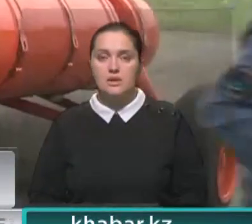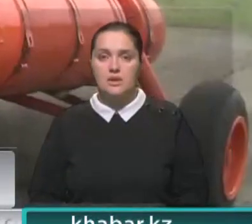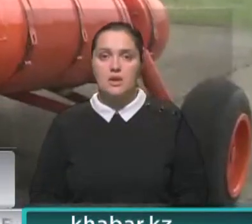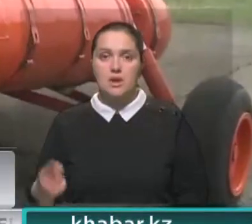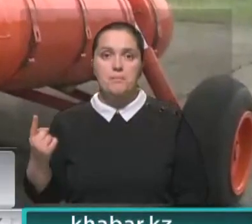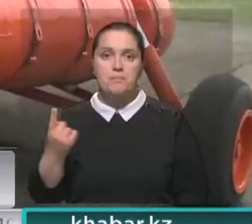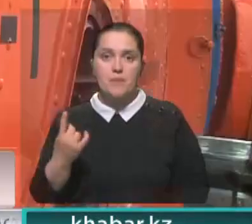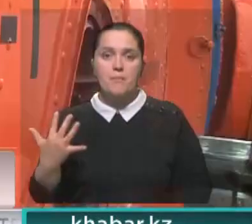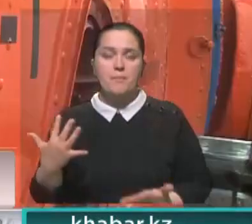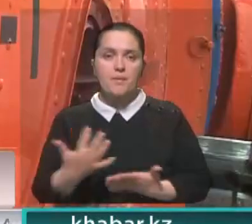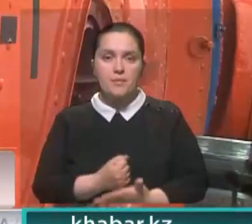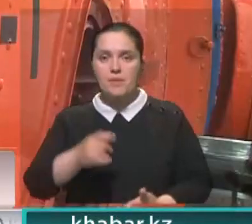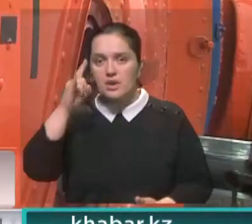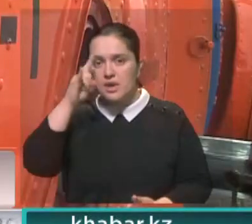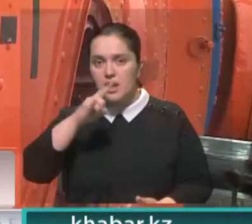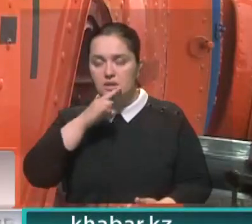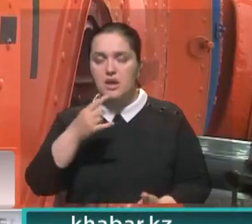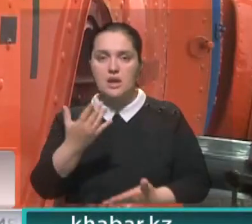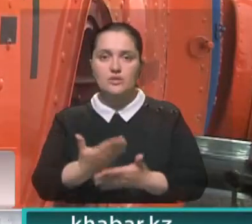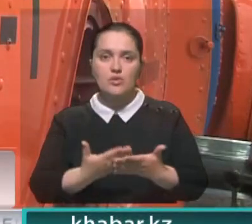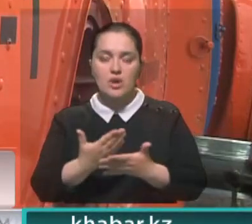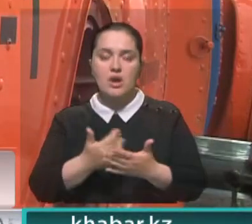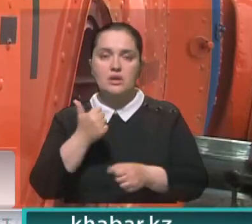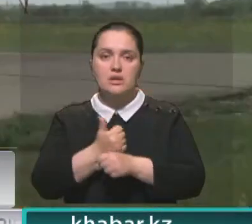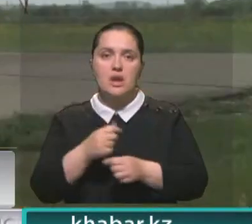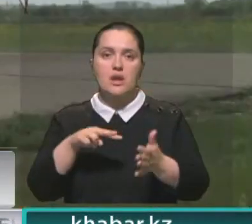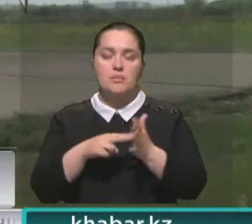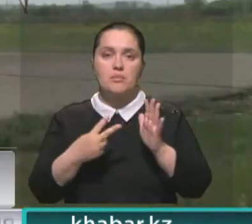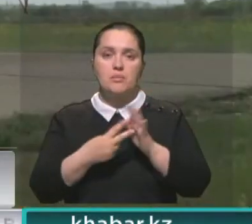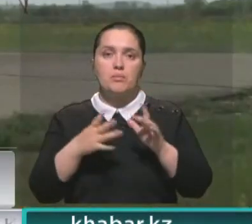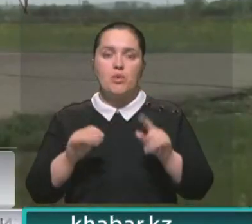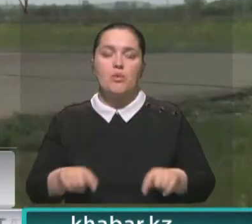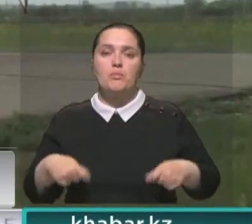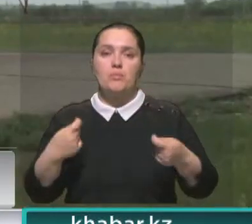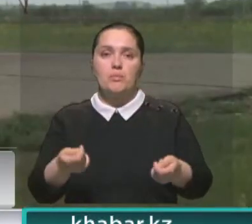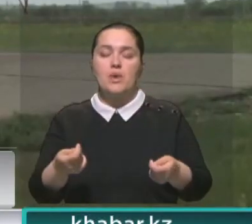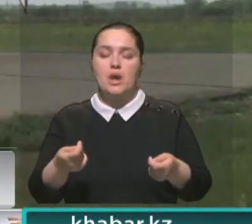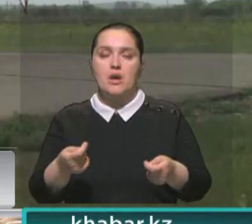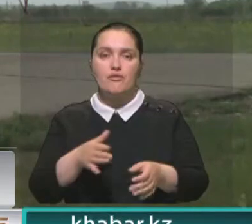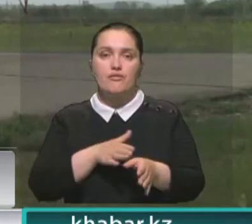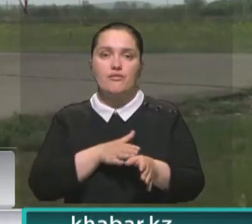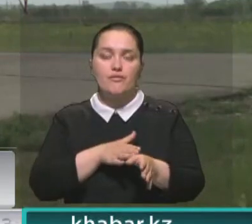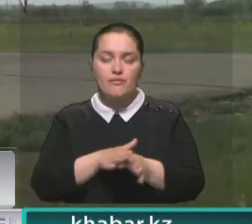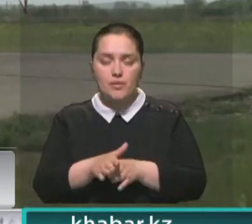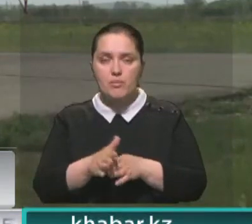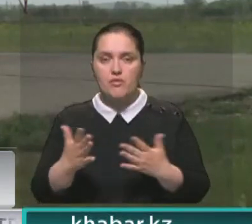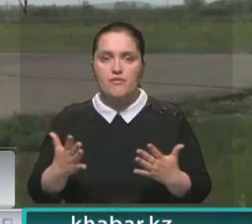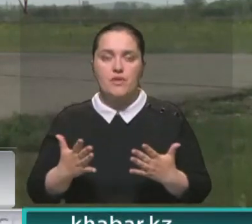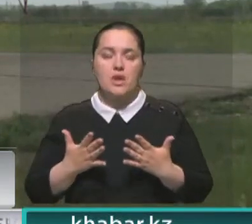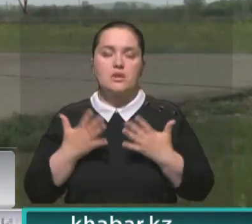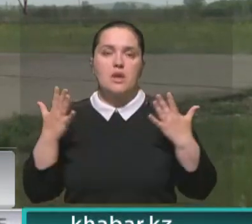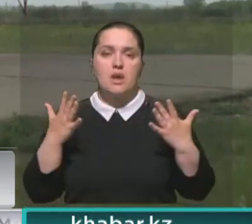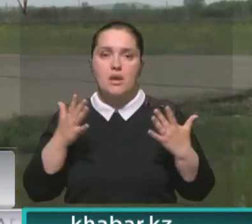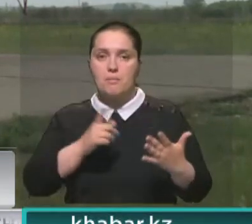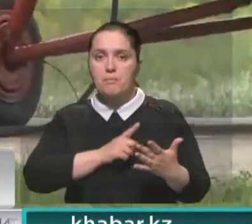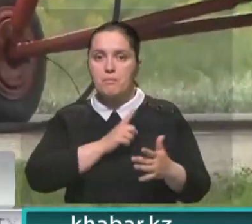первая победа казахстанских инструкторов. Главная задача по передаче штурвалов, можно сказать, выполнена. Воодушевленные мастерством